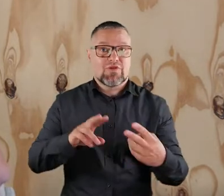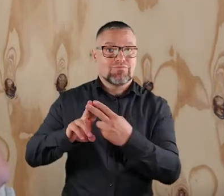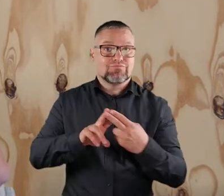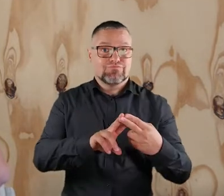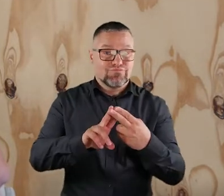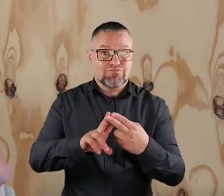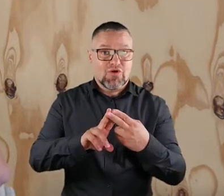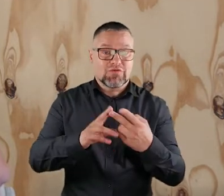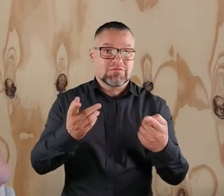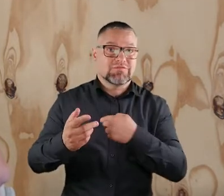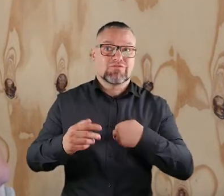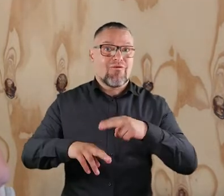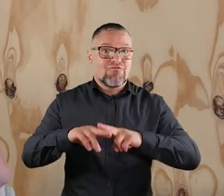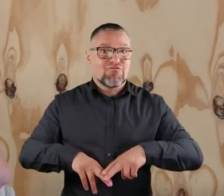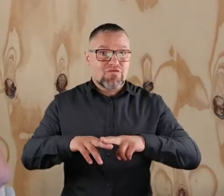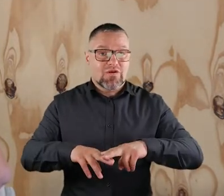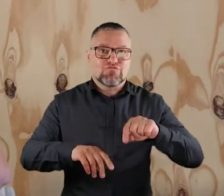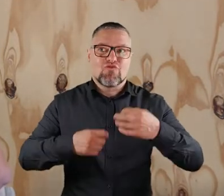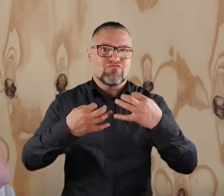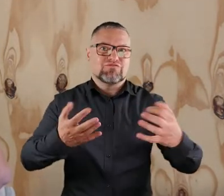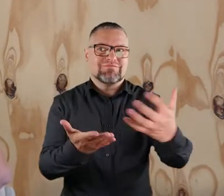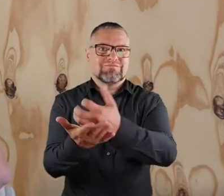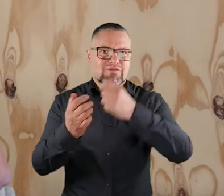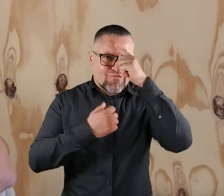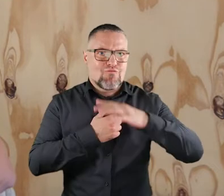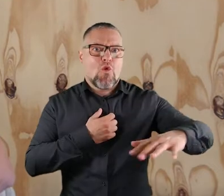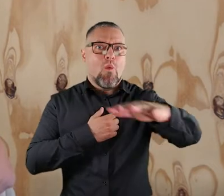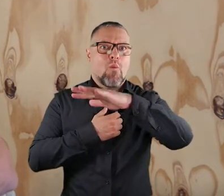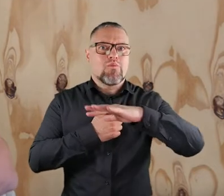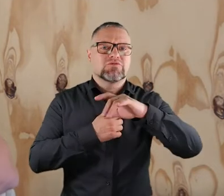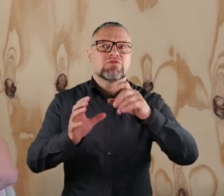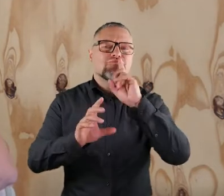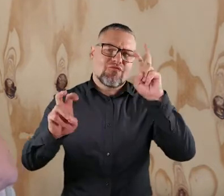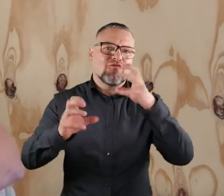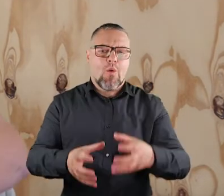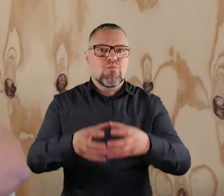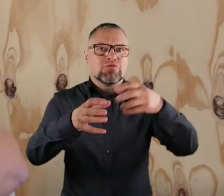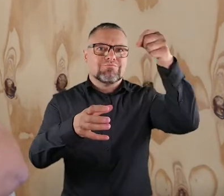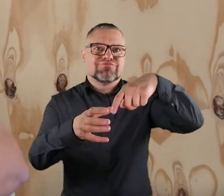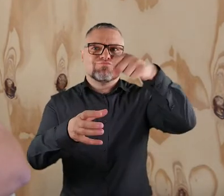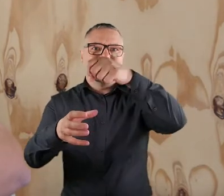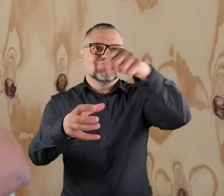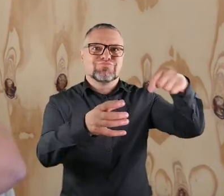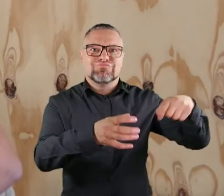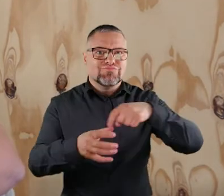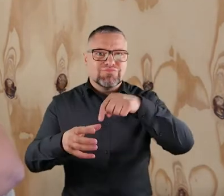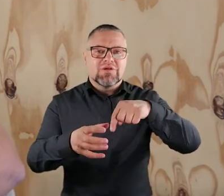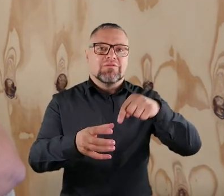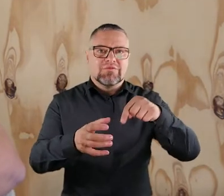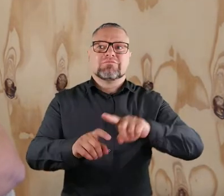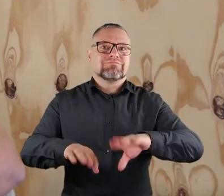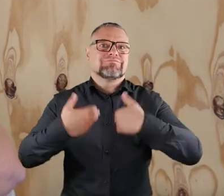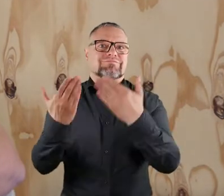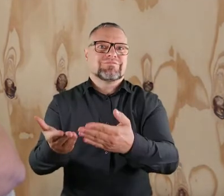porozumieniu z naszą Fundacją mogą Państwo również organizować zbiórki publiczne, czyli zbiórki do puszek, z których ta kwota